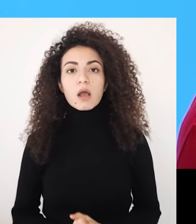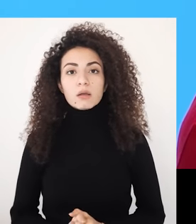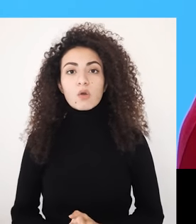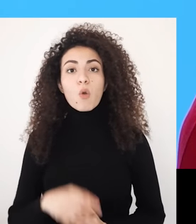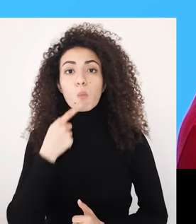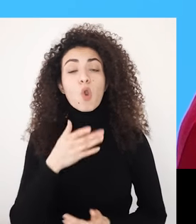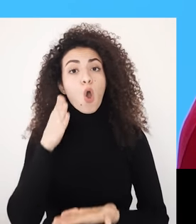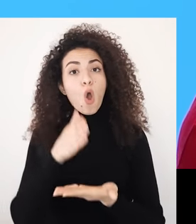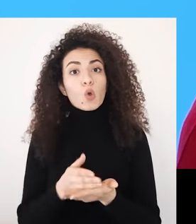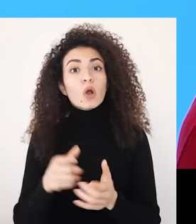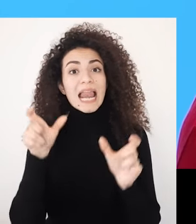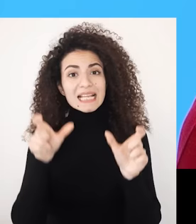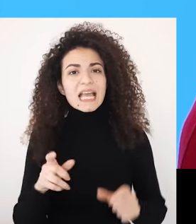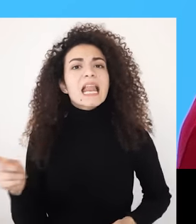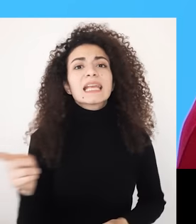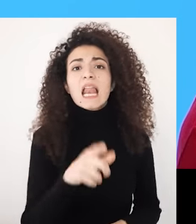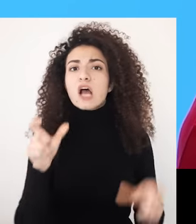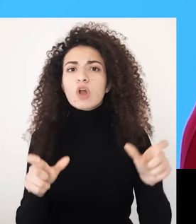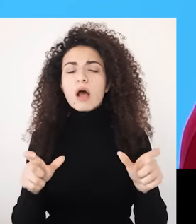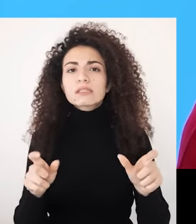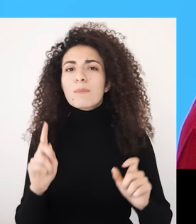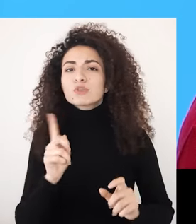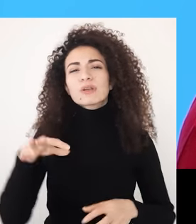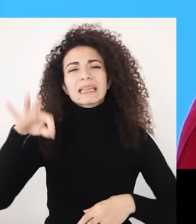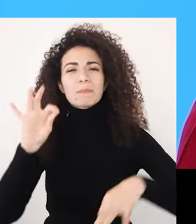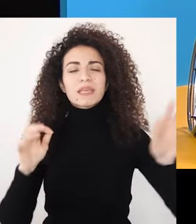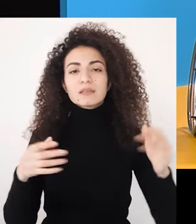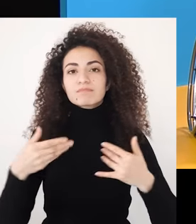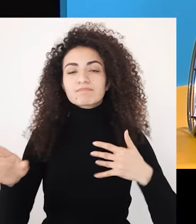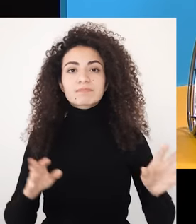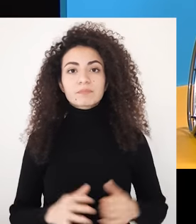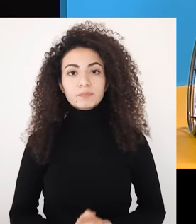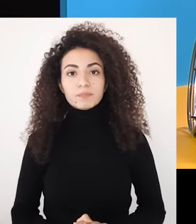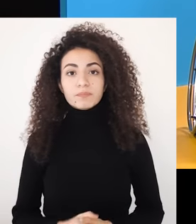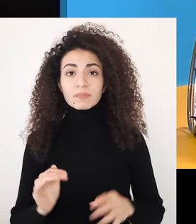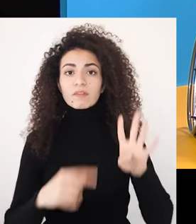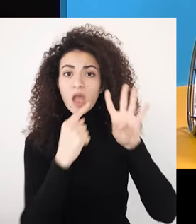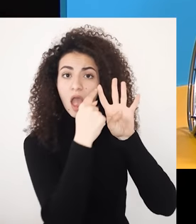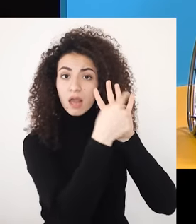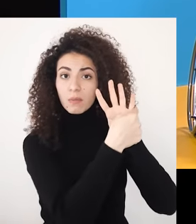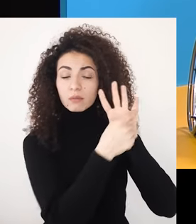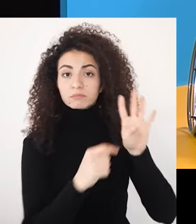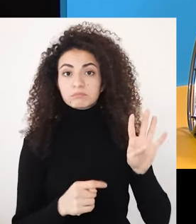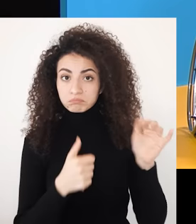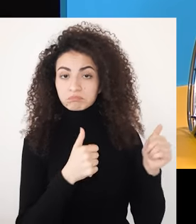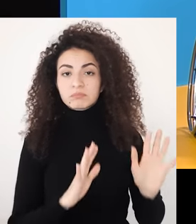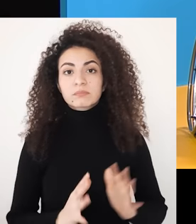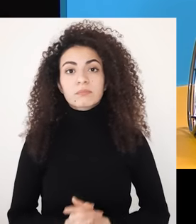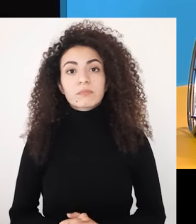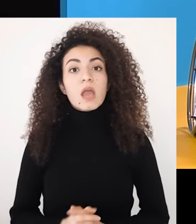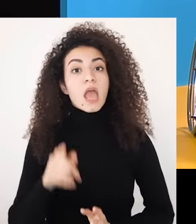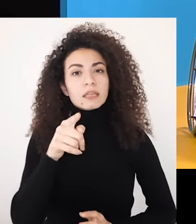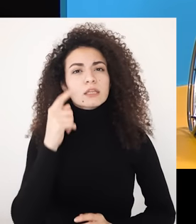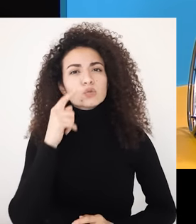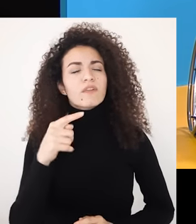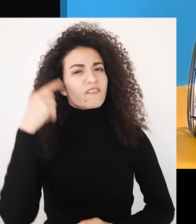يقوم على مبدأ أنه حقوق الإنسان لجميع البشر وبالمساوات من بعد عرض النماذج الأربعة بدعيك لتعمي أكتر